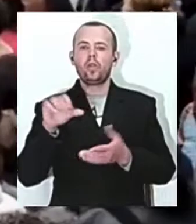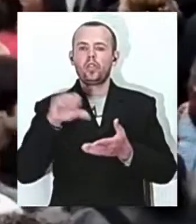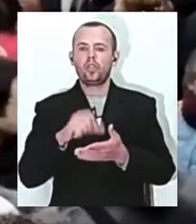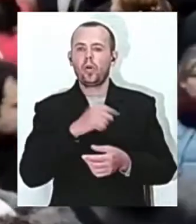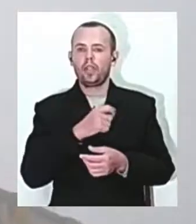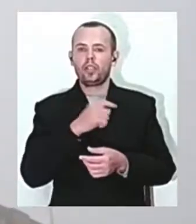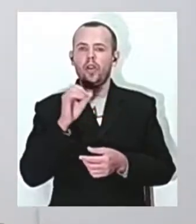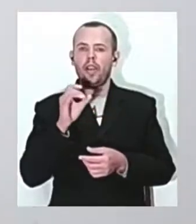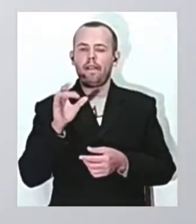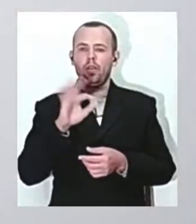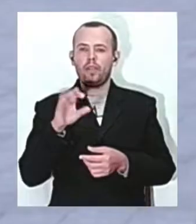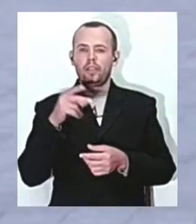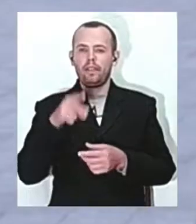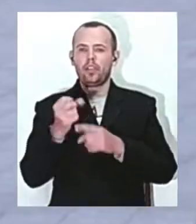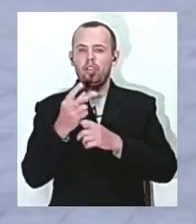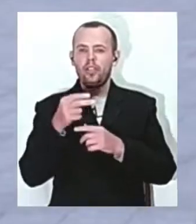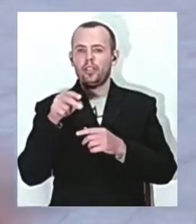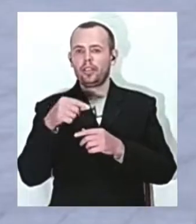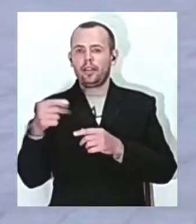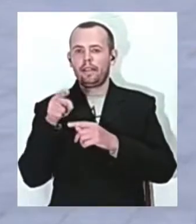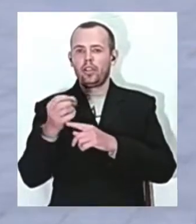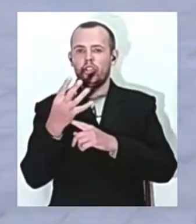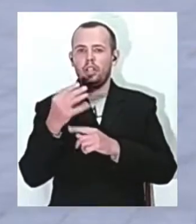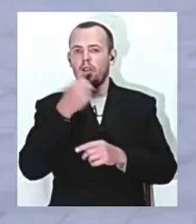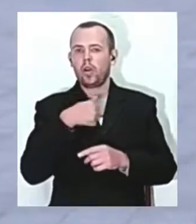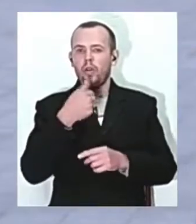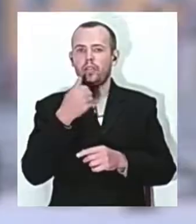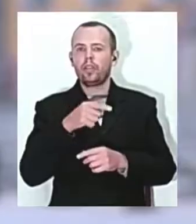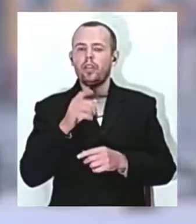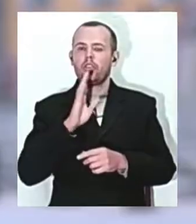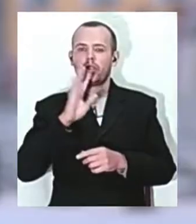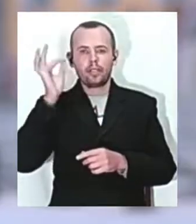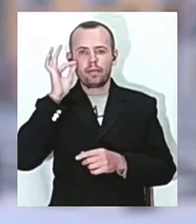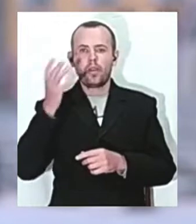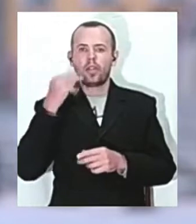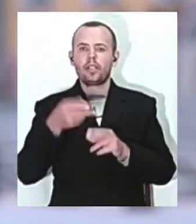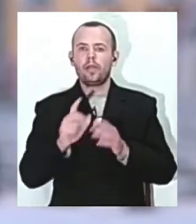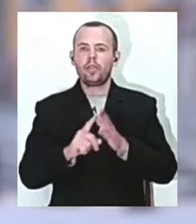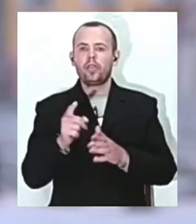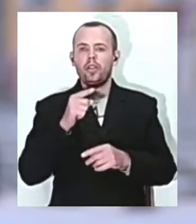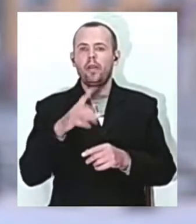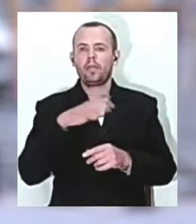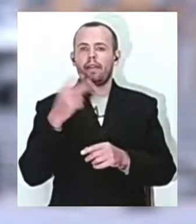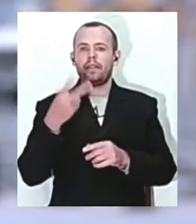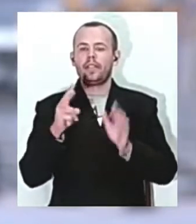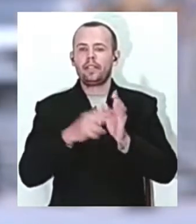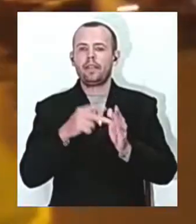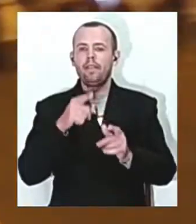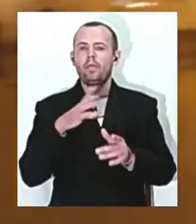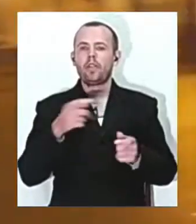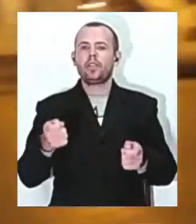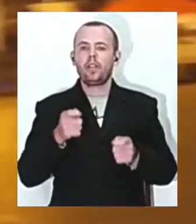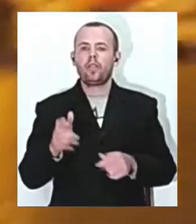-2014 років. Жінка згадує, коли все починалося, їй було 27. Вона була завідувачкою відділу в музеї «Степова